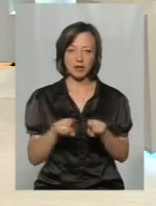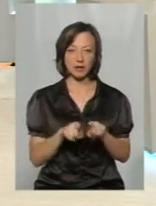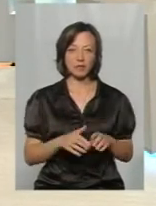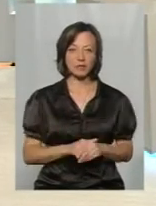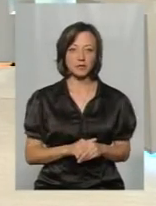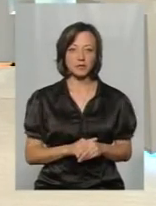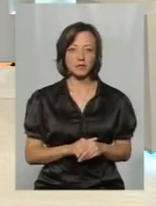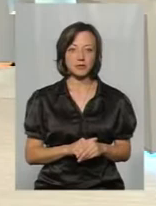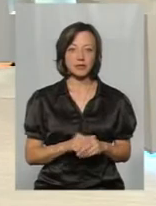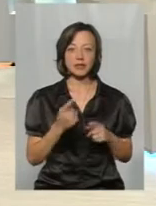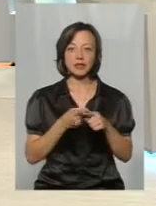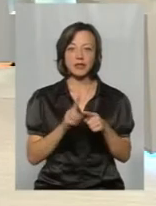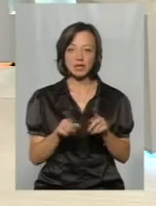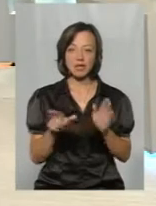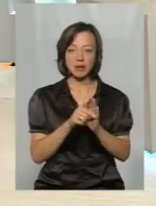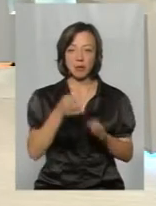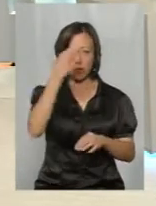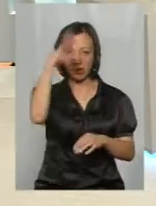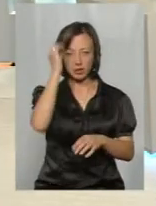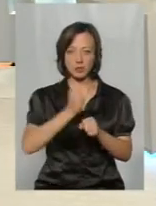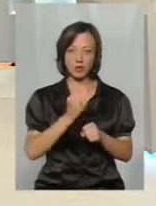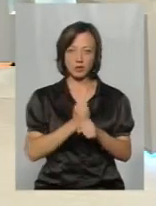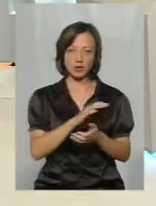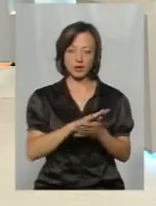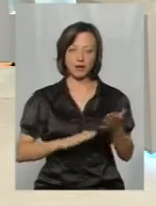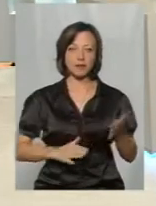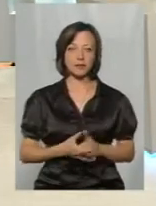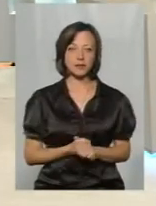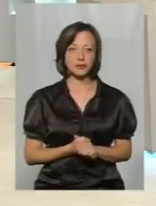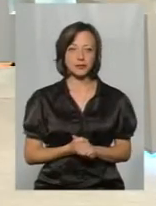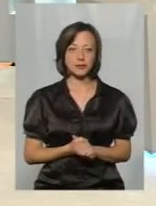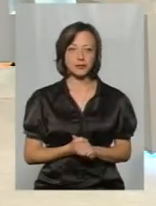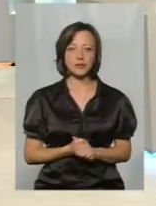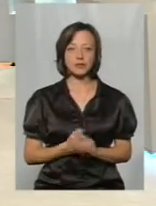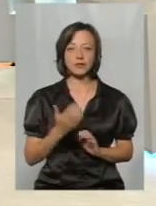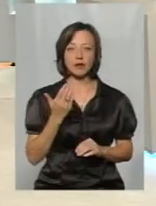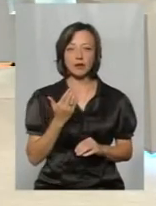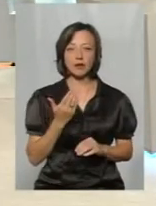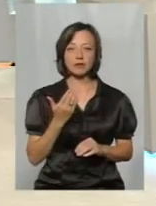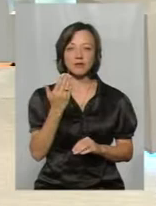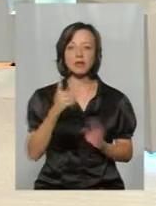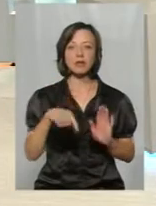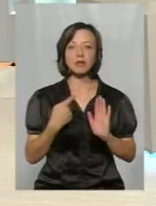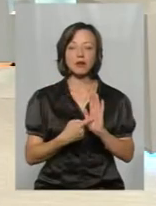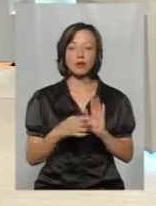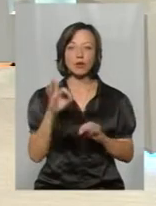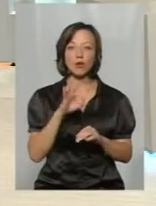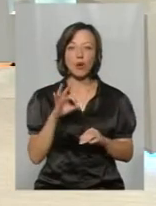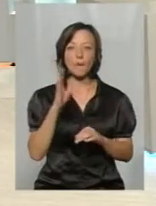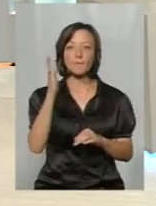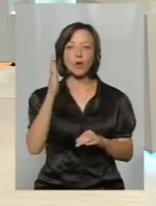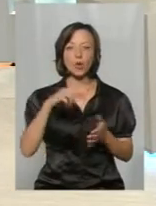Ну, з цим вже діє поліція, і вона відпрацьовує дані випадки. І ви ще задавали таке питання по поводу